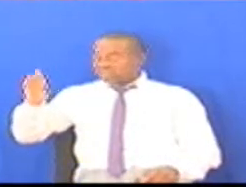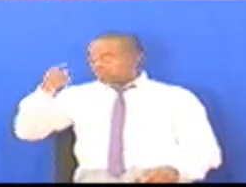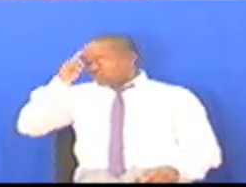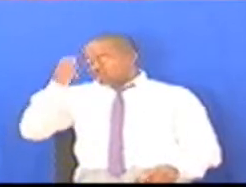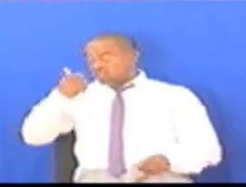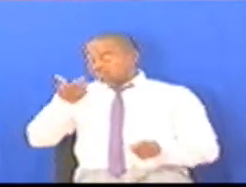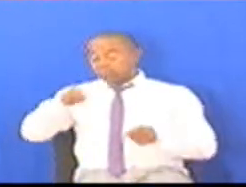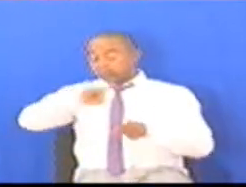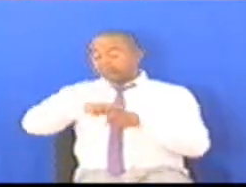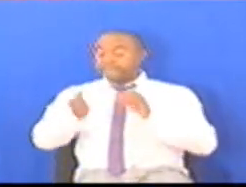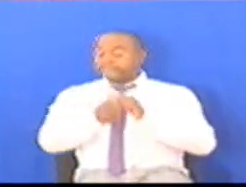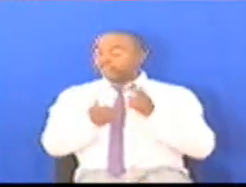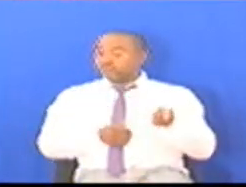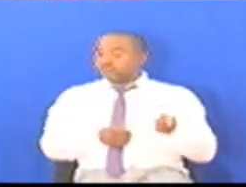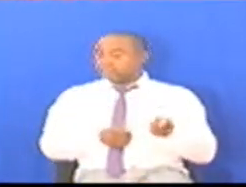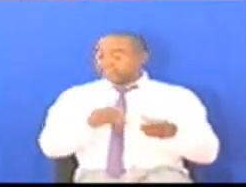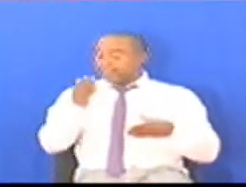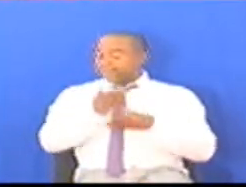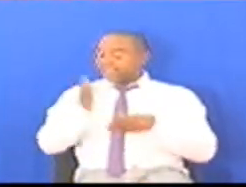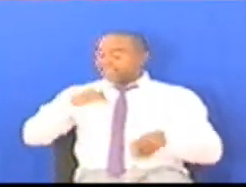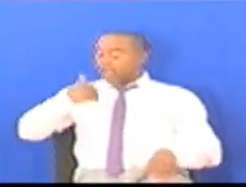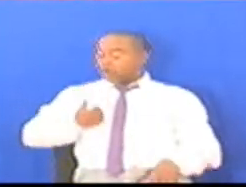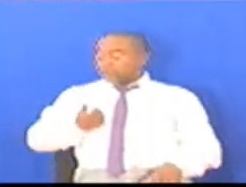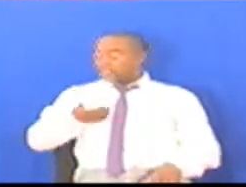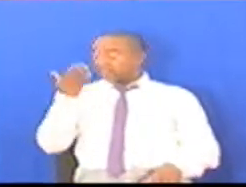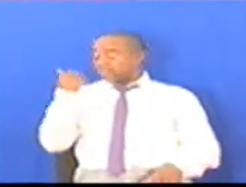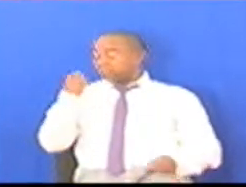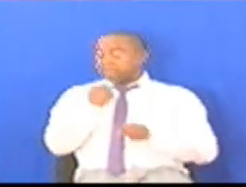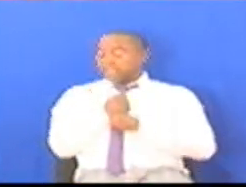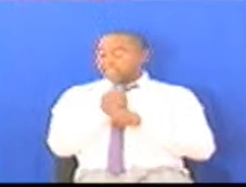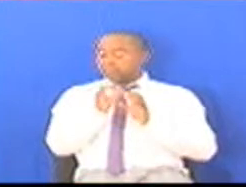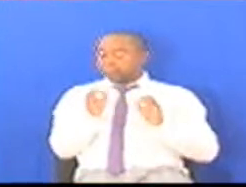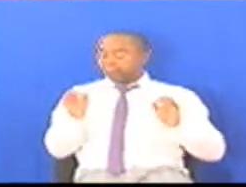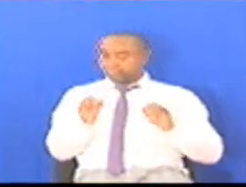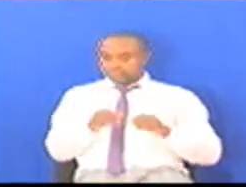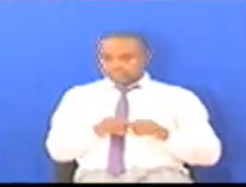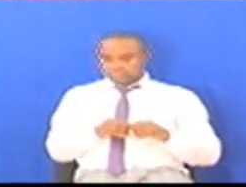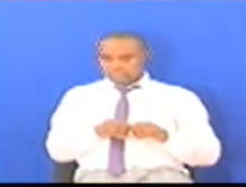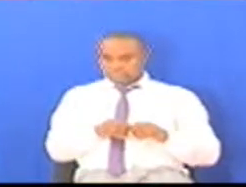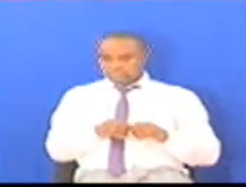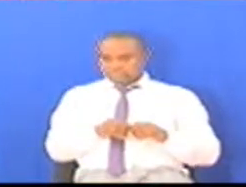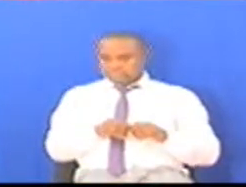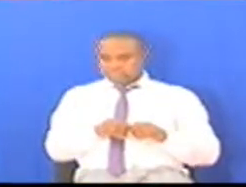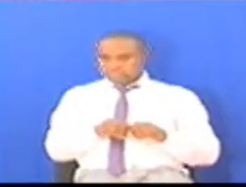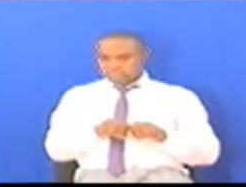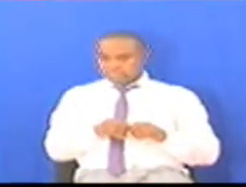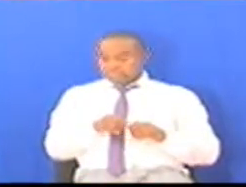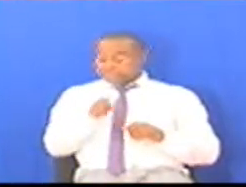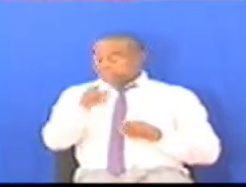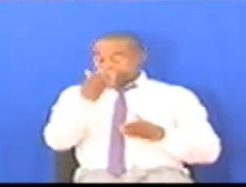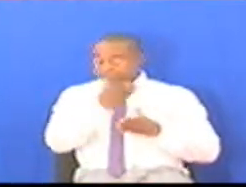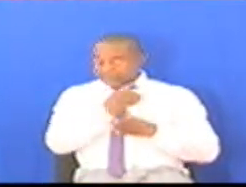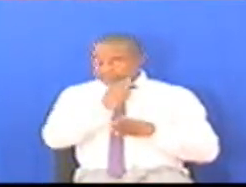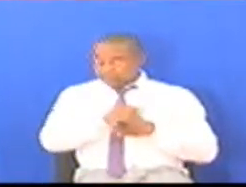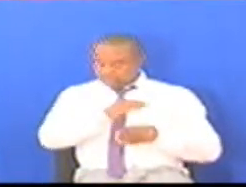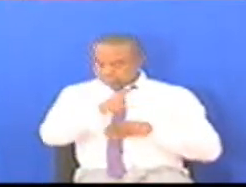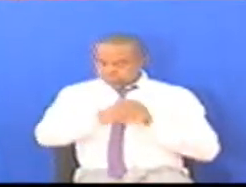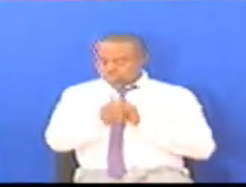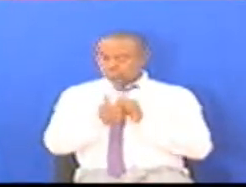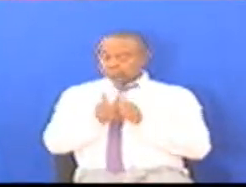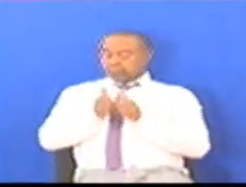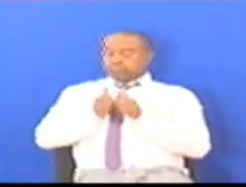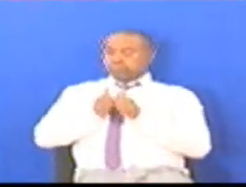La kupeleko wa banki ya wanawake Ambayo likuwa ifang kazi Na hata hivyo yaka irudisha nyuma kidogo Sasa,